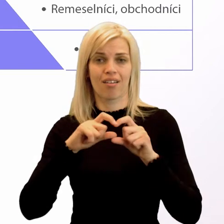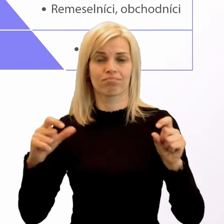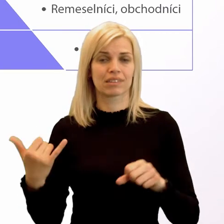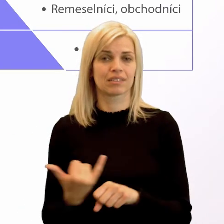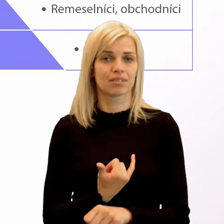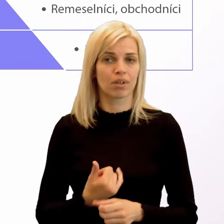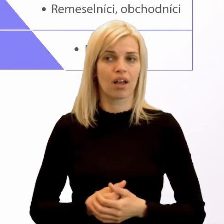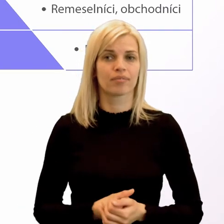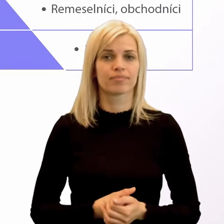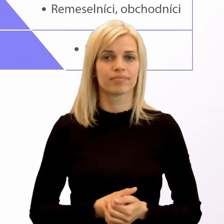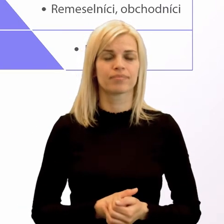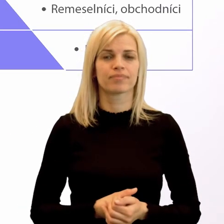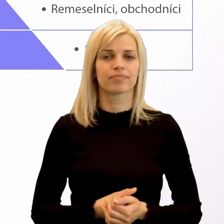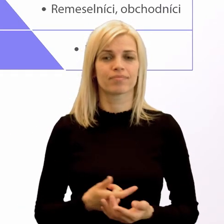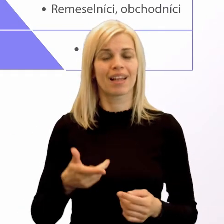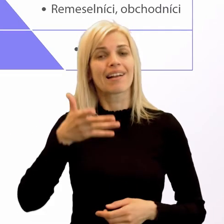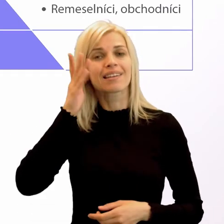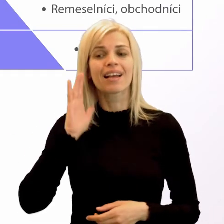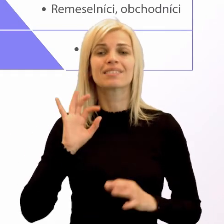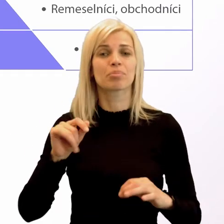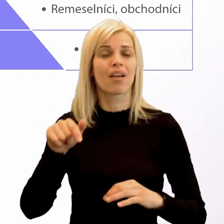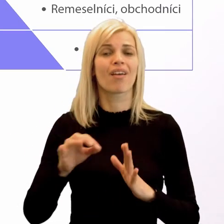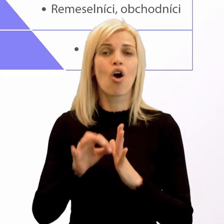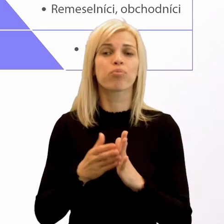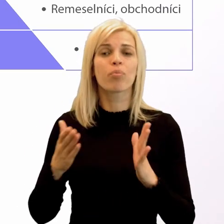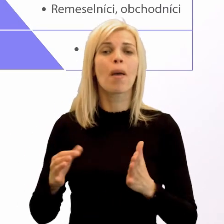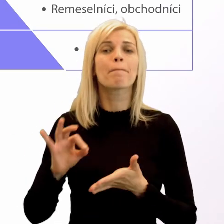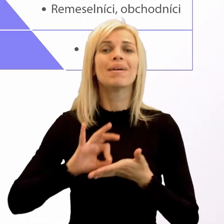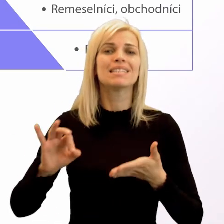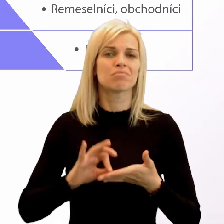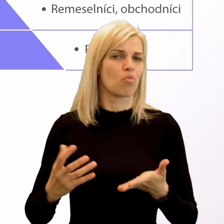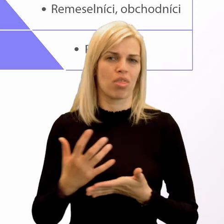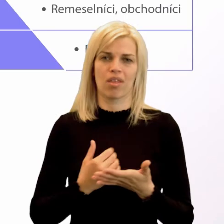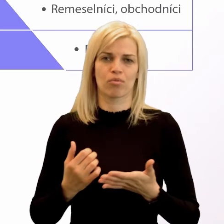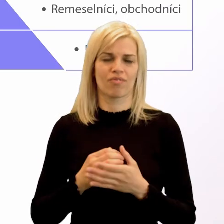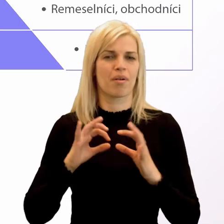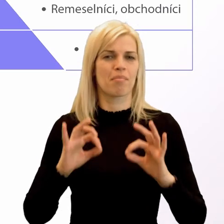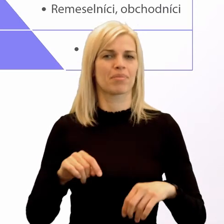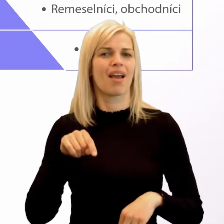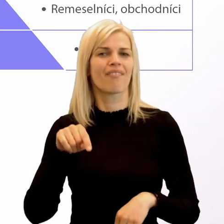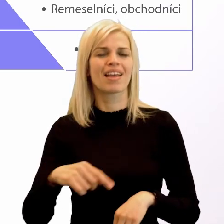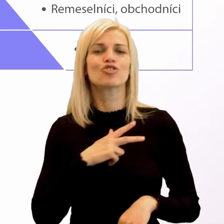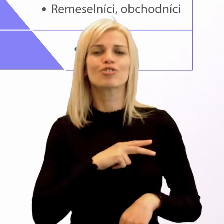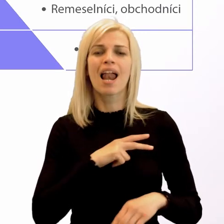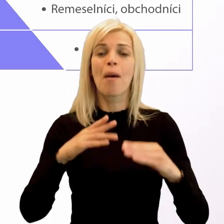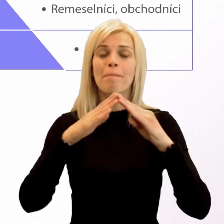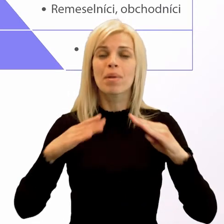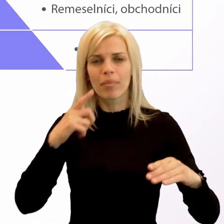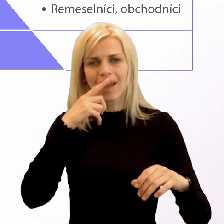vieme, že greci v tomto období zrejme písmo nepoužívali. V tejto sociálnej pyramíde úplne totiž chýba